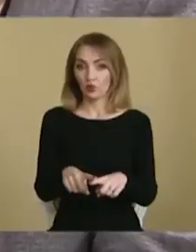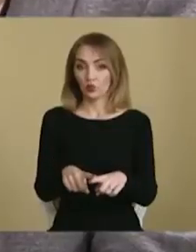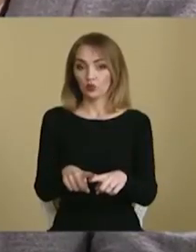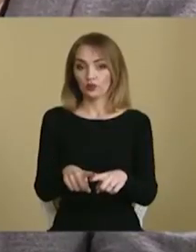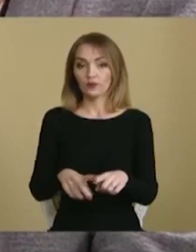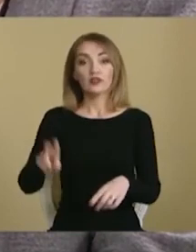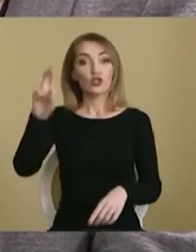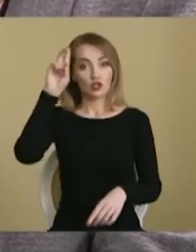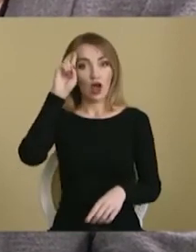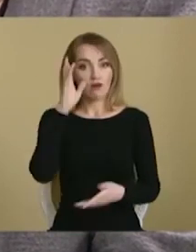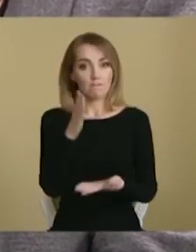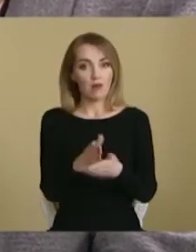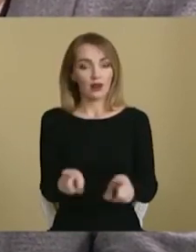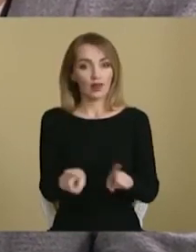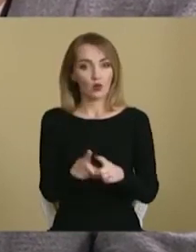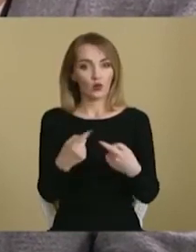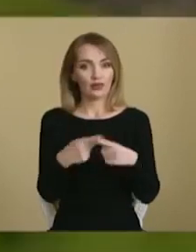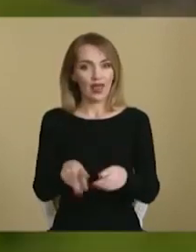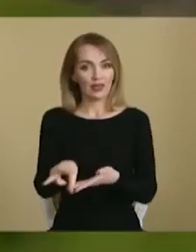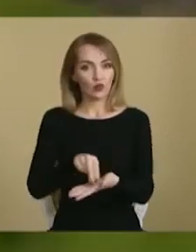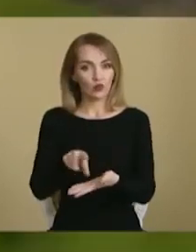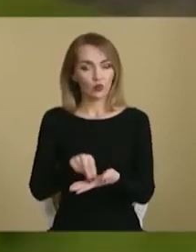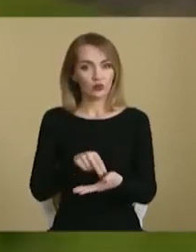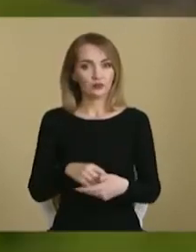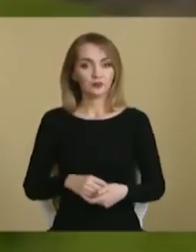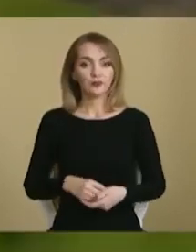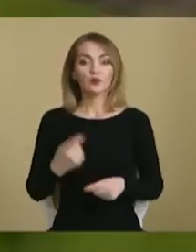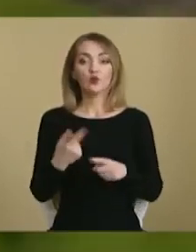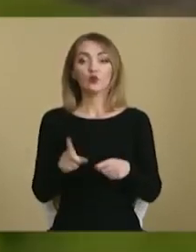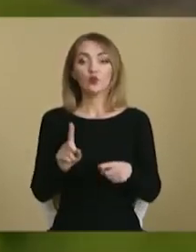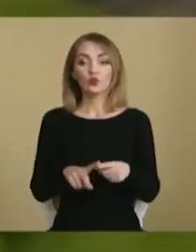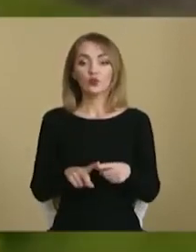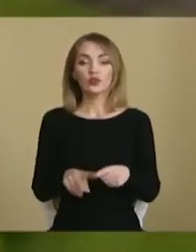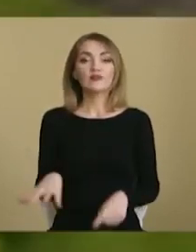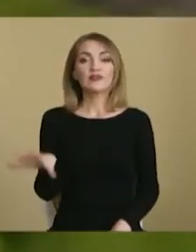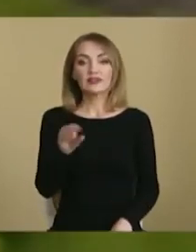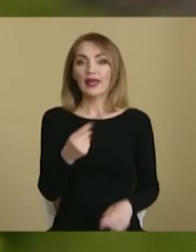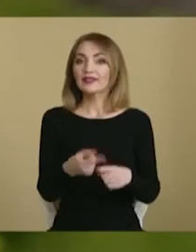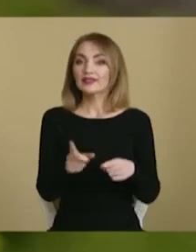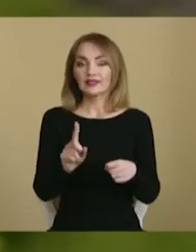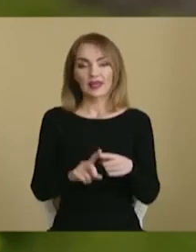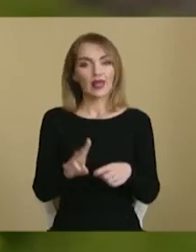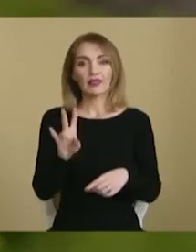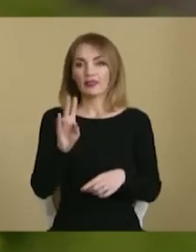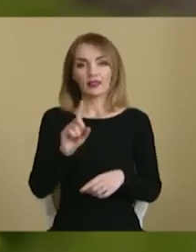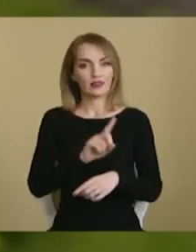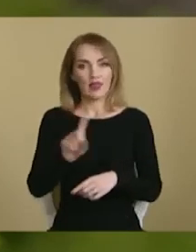Держава має таку техніку. Тому все це не порожньо.